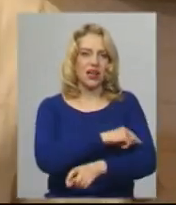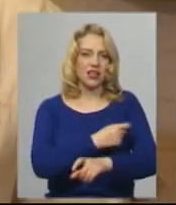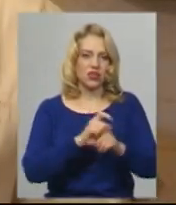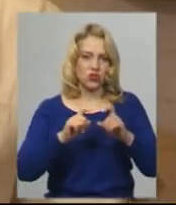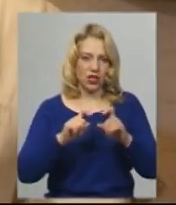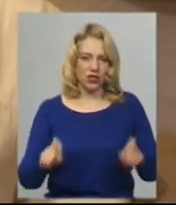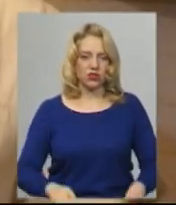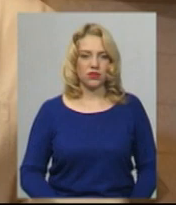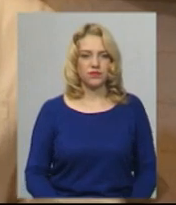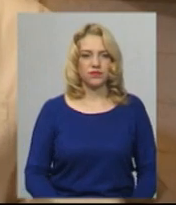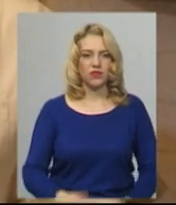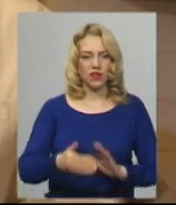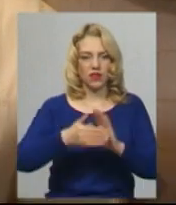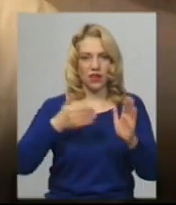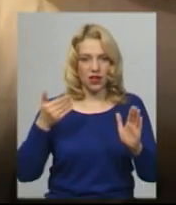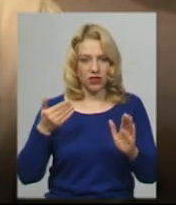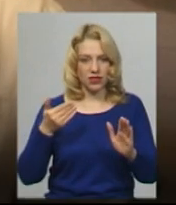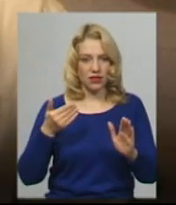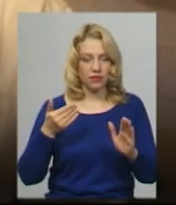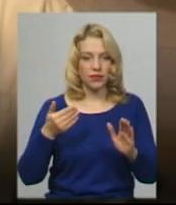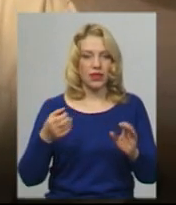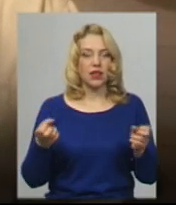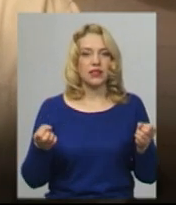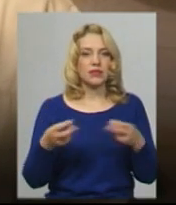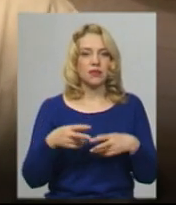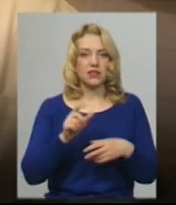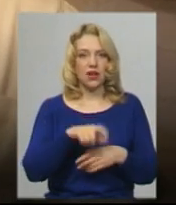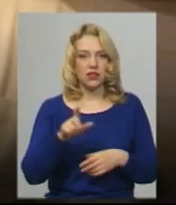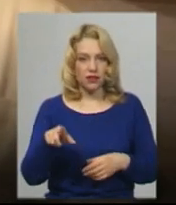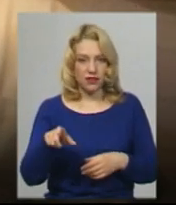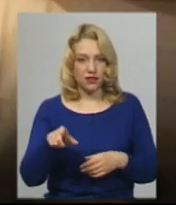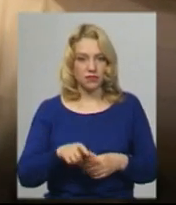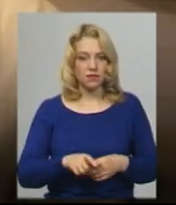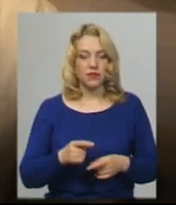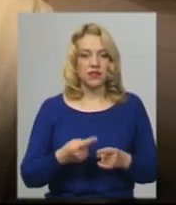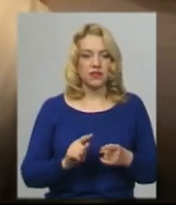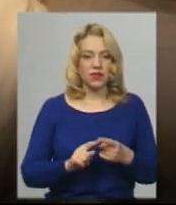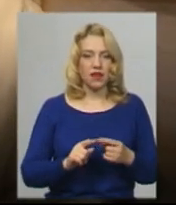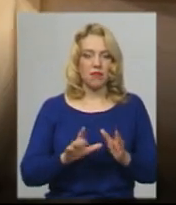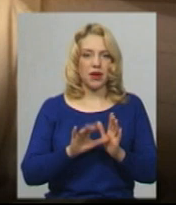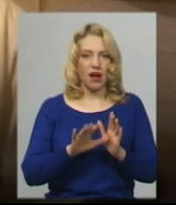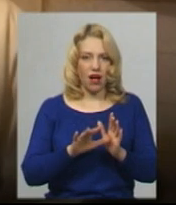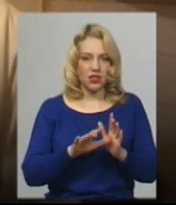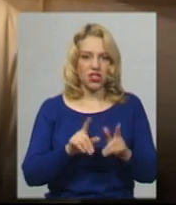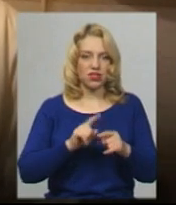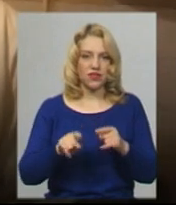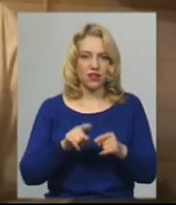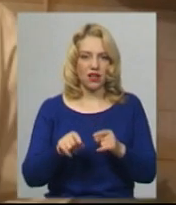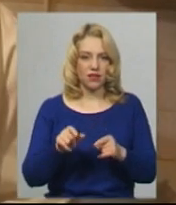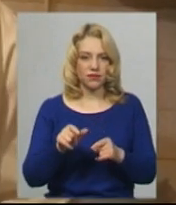Осташ. Викликається спеціалісти цієї бригади швидкої, яка